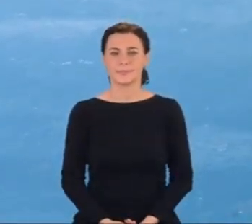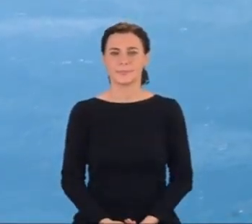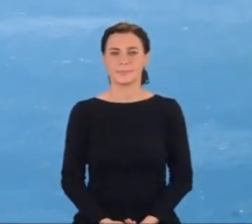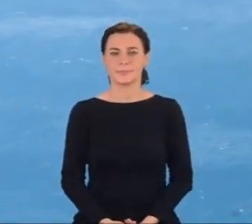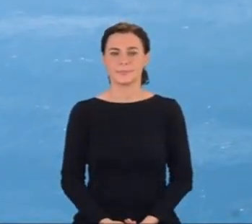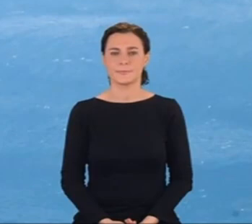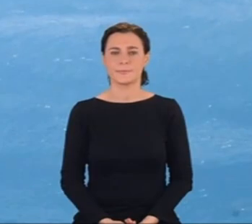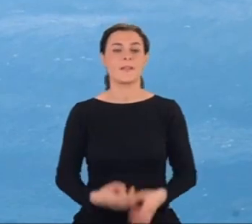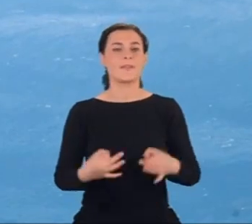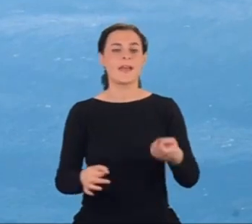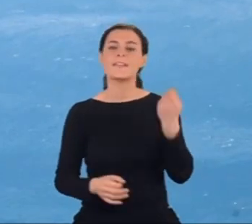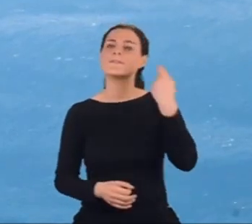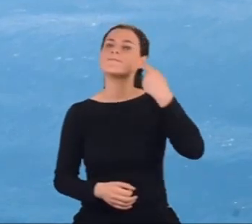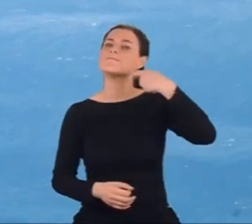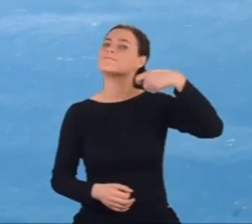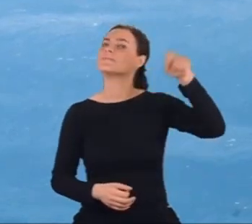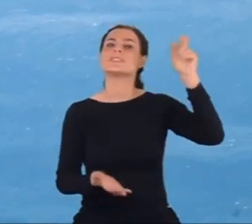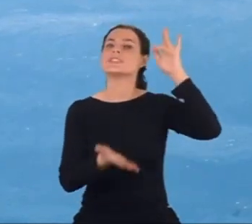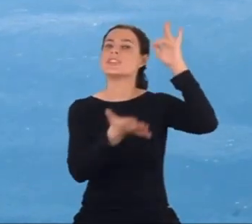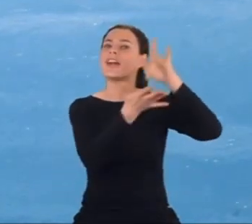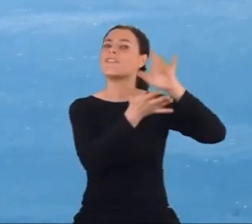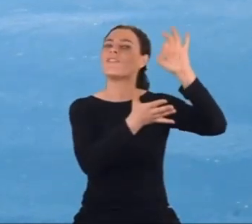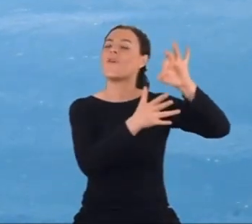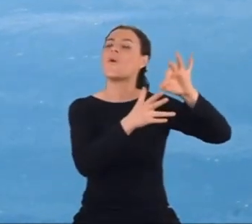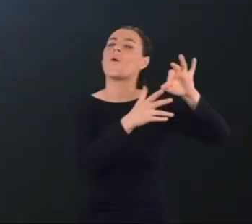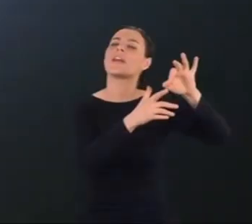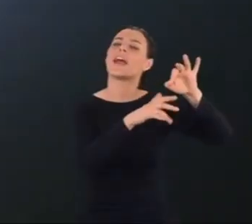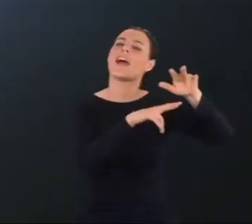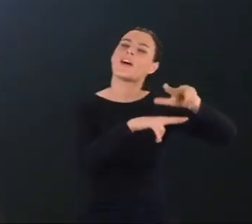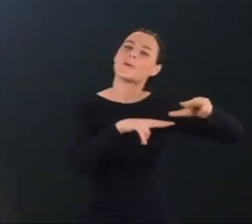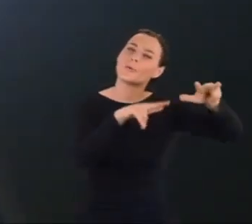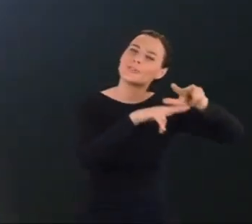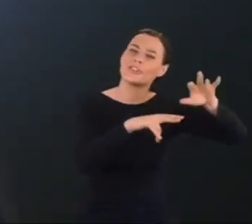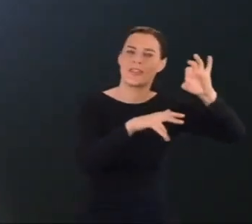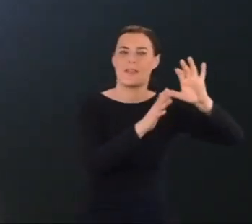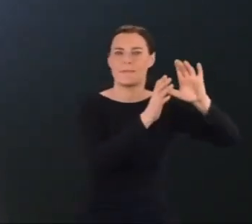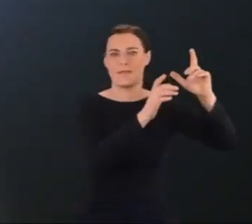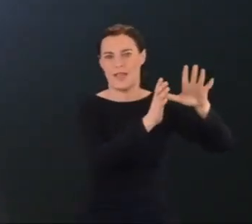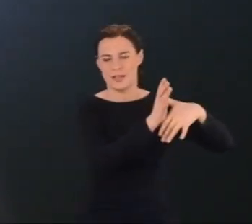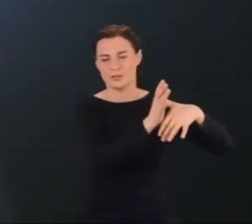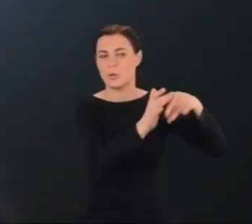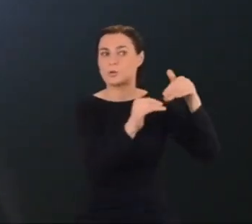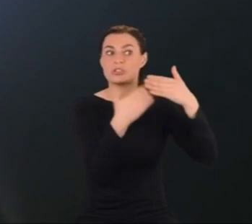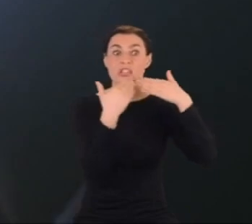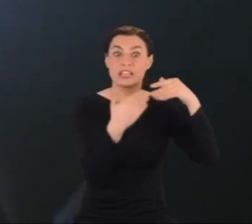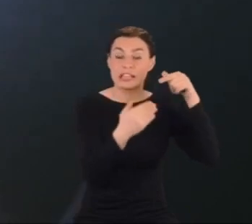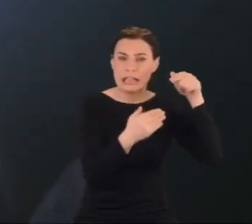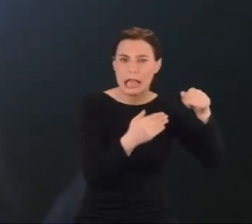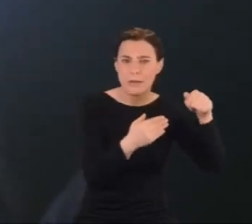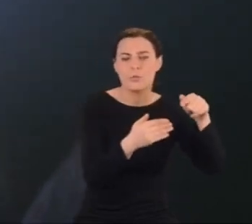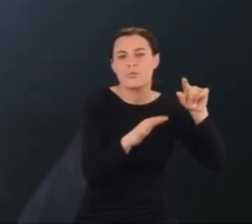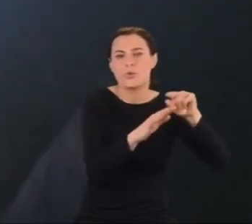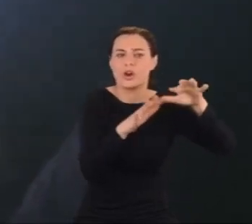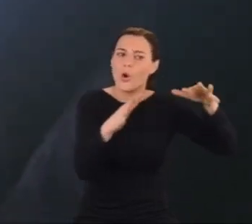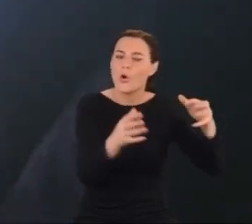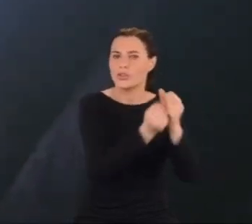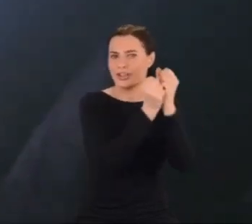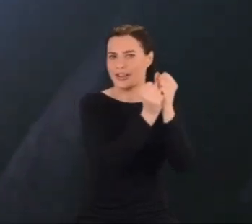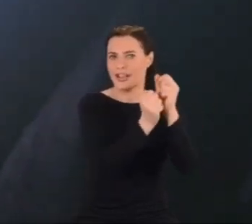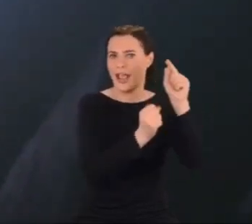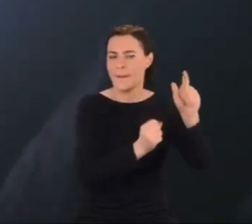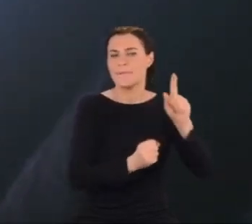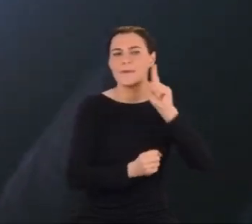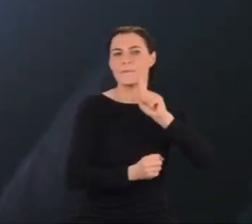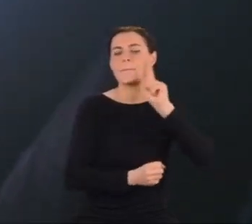Wyruszamy w rodzinne strony Majorany w nadziei, że odsłonią prawdę o nim. Fizyku, podobnym do cząsteczek,